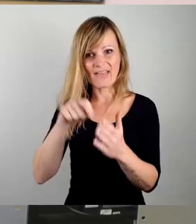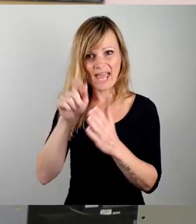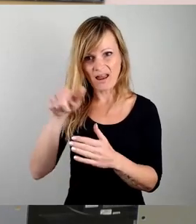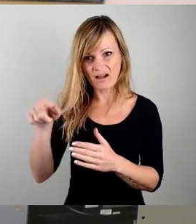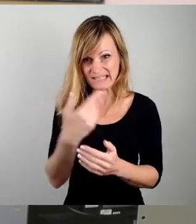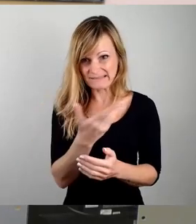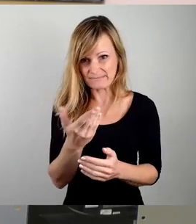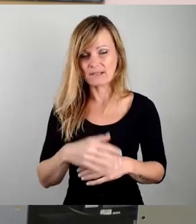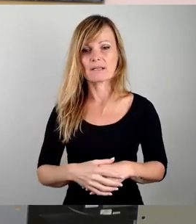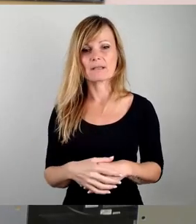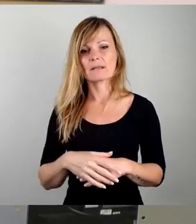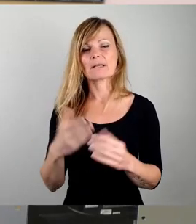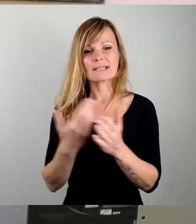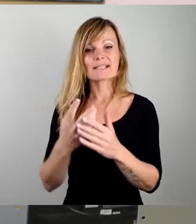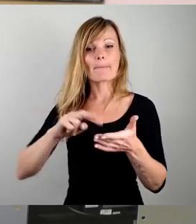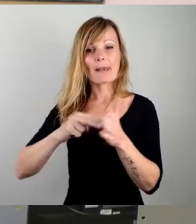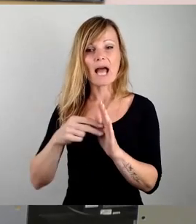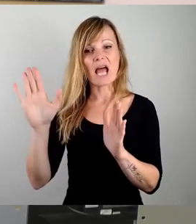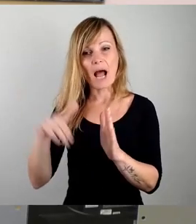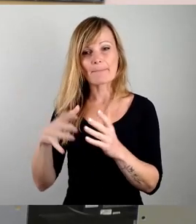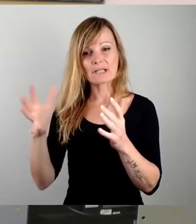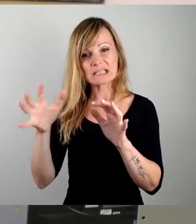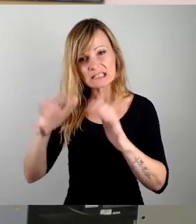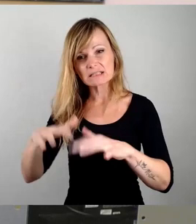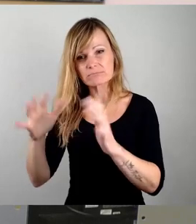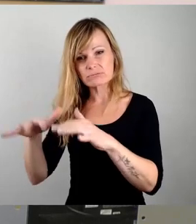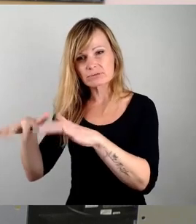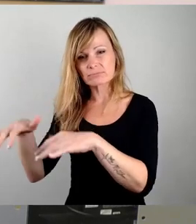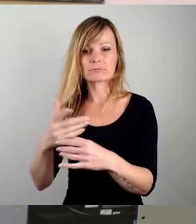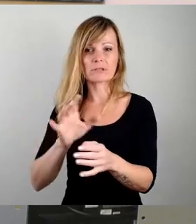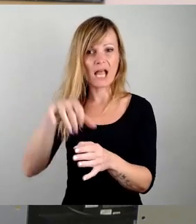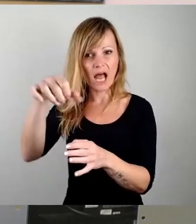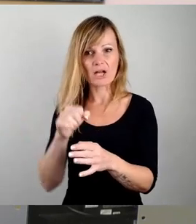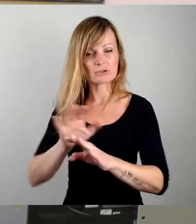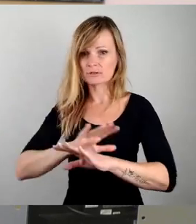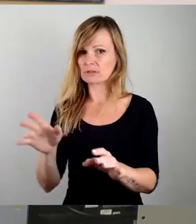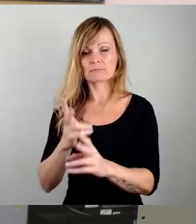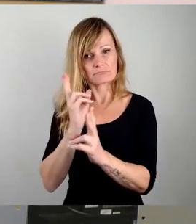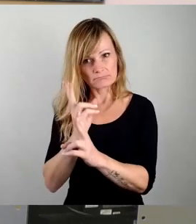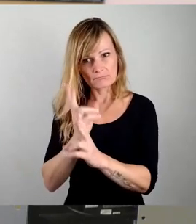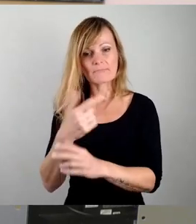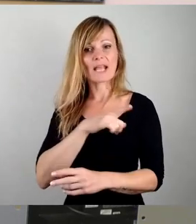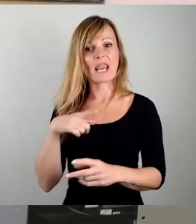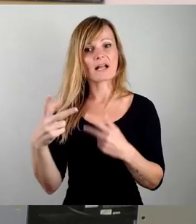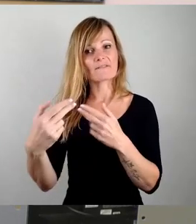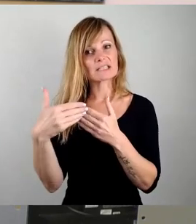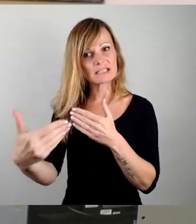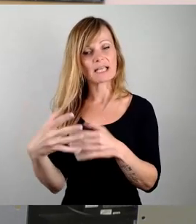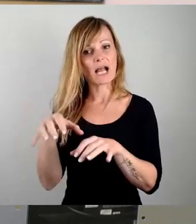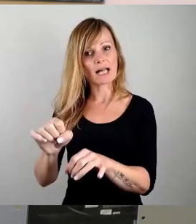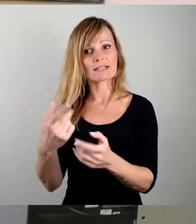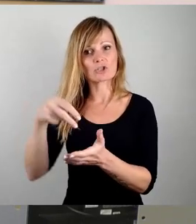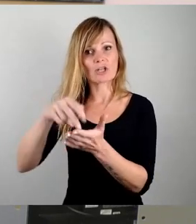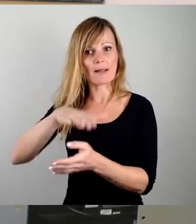Dresdner Garagengemeinschaften und Einzelgaragen Abstand zu nehmen und sich für einen langfristigen Erhalt der Stellplätze auf städtischen Grund einzusetzen.